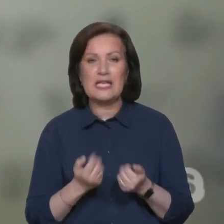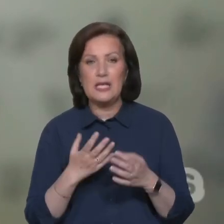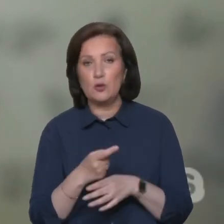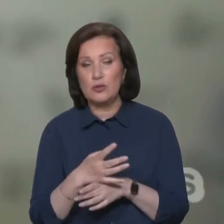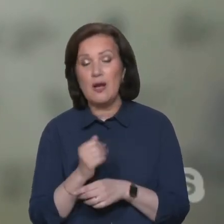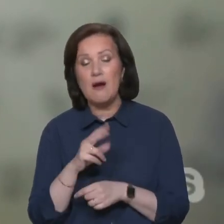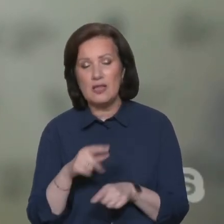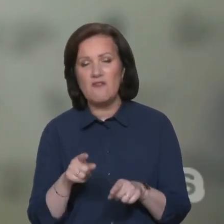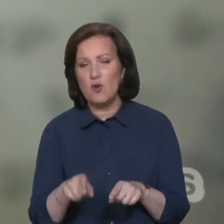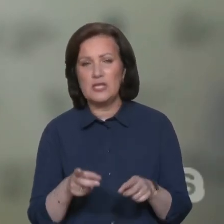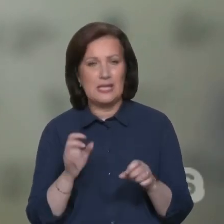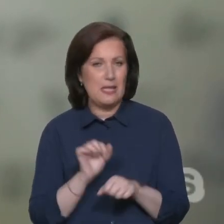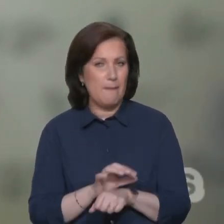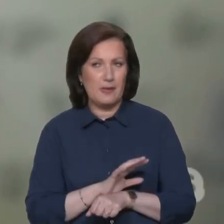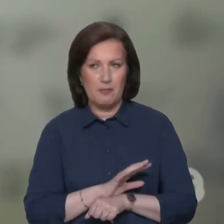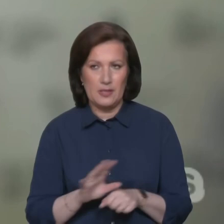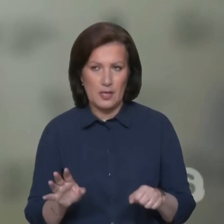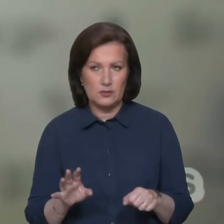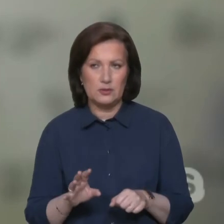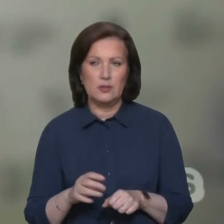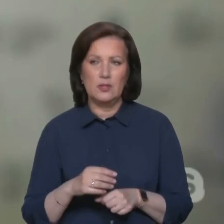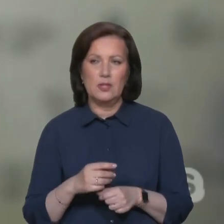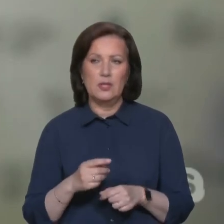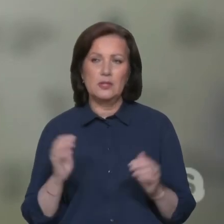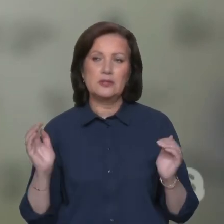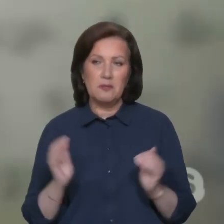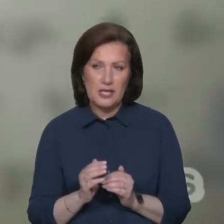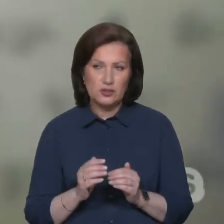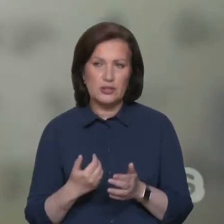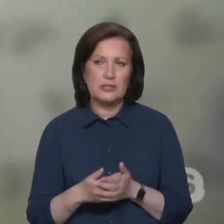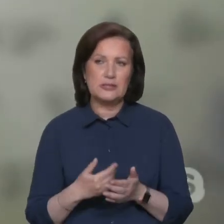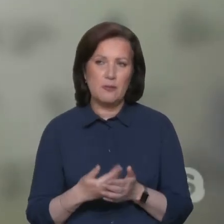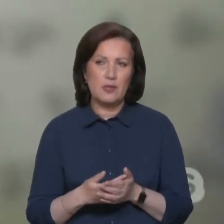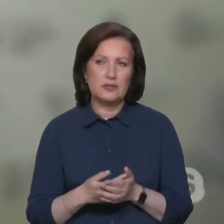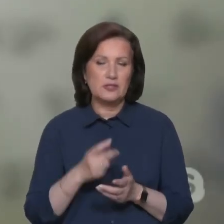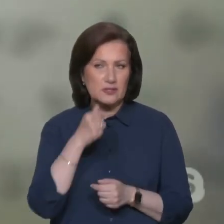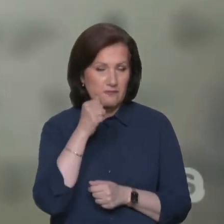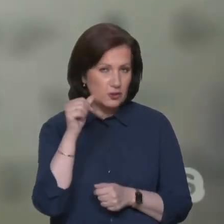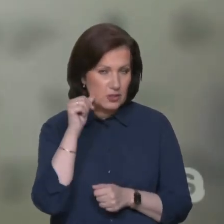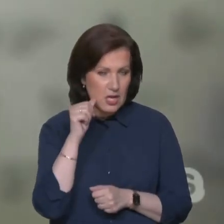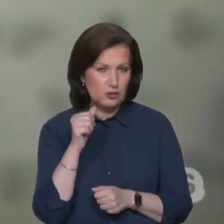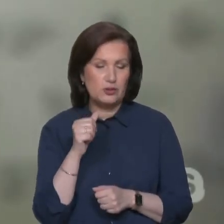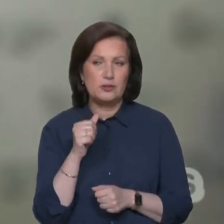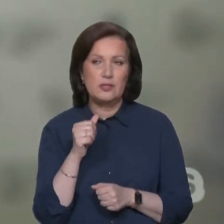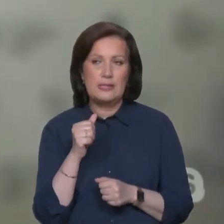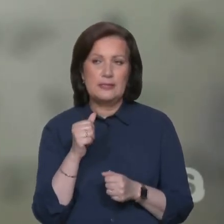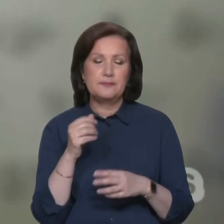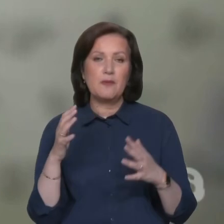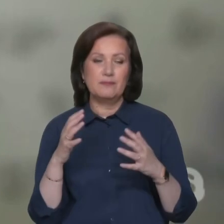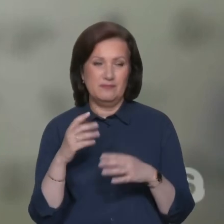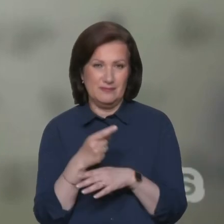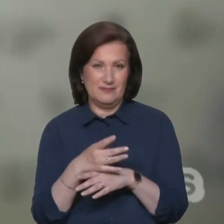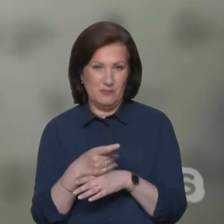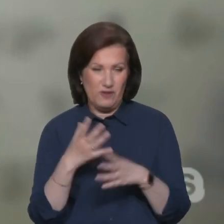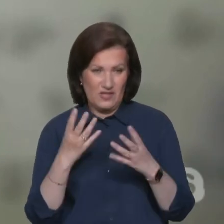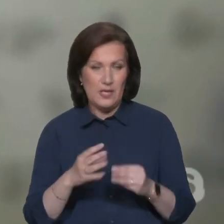але тим не менш вони не припиняються. Вони значно зменшились, наприклад, за вчорашній бойовий день